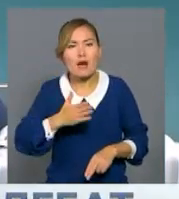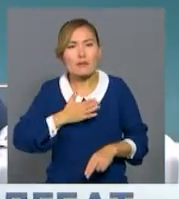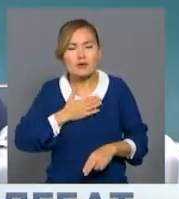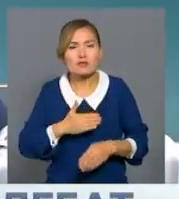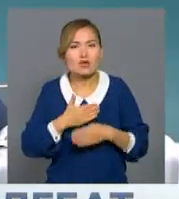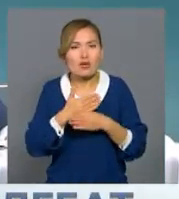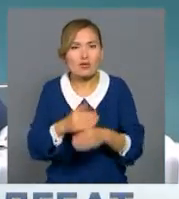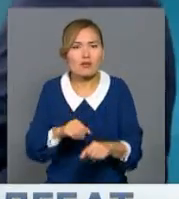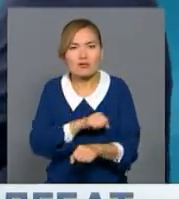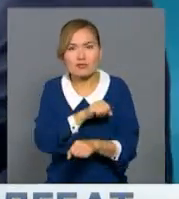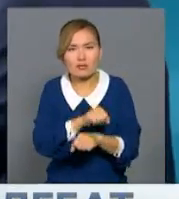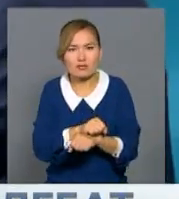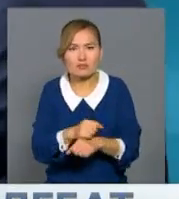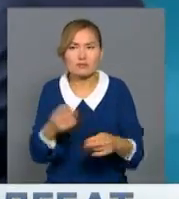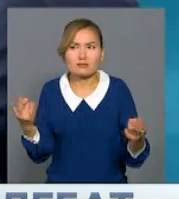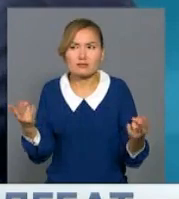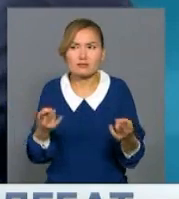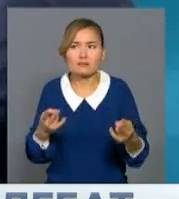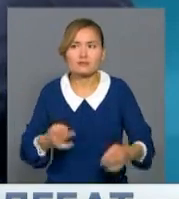тоқтатуды сұраймын.